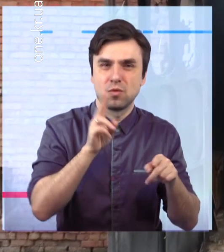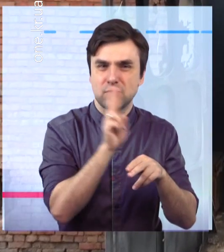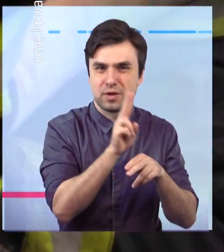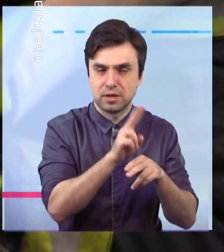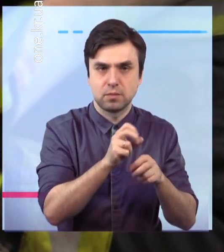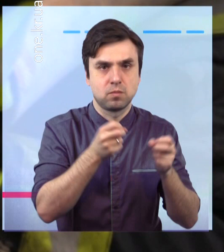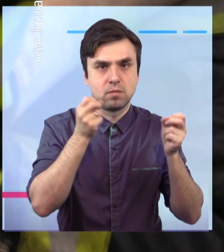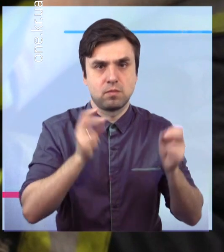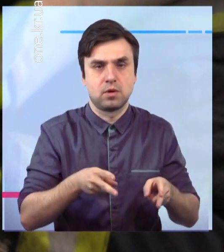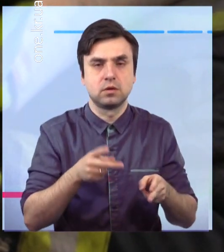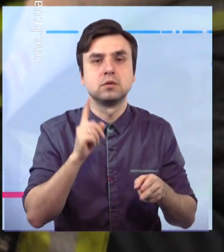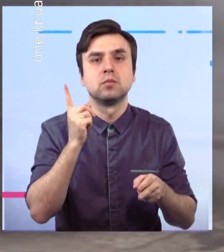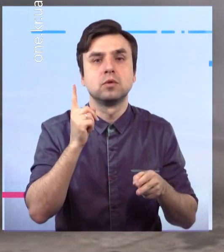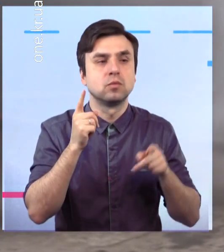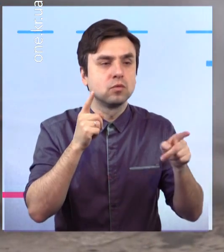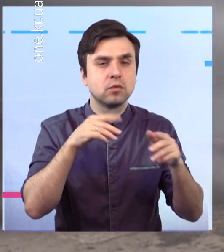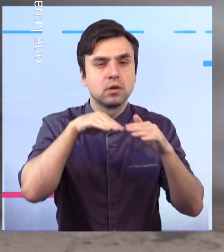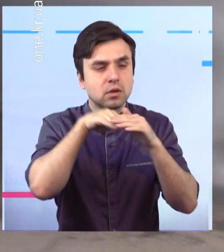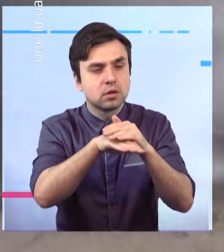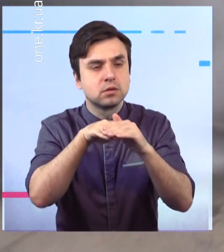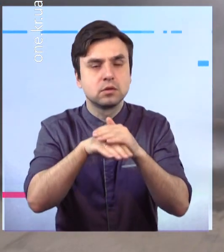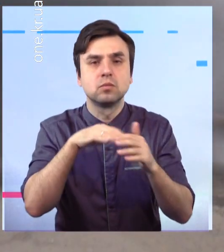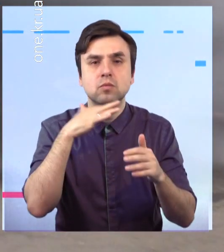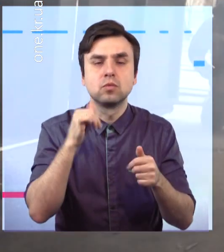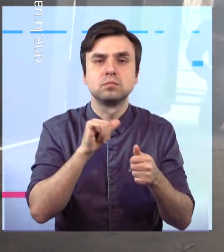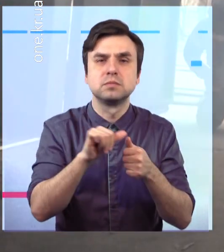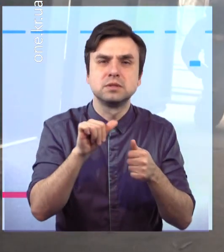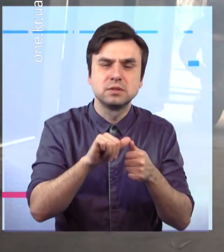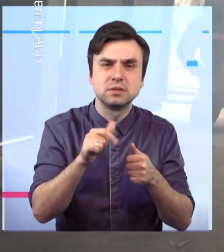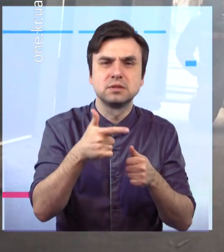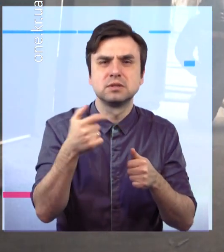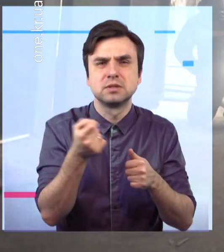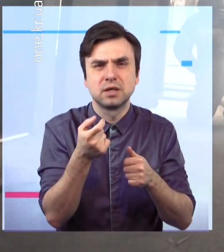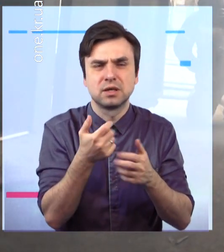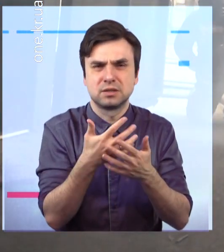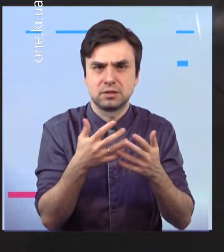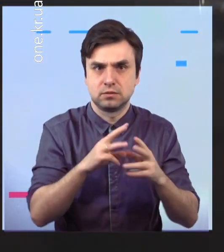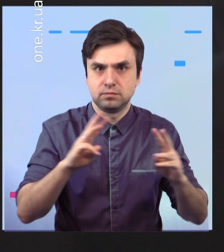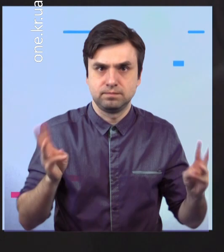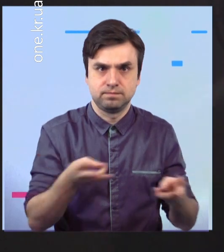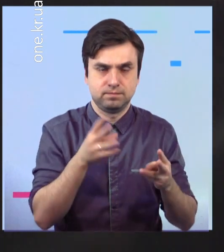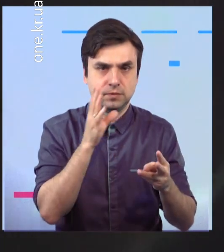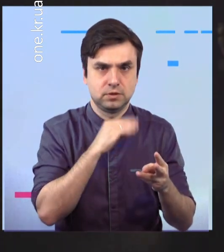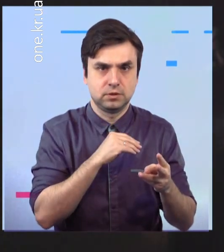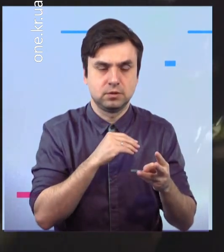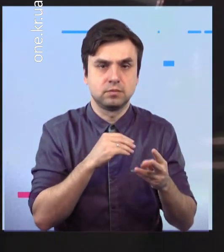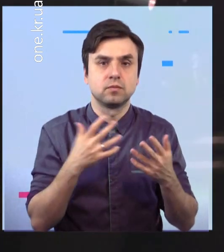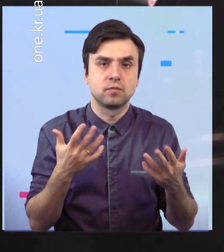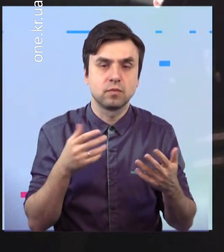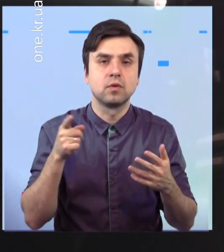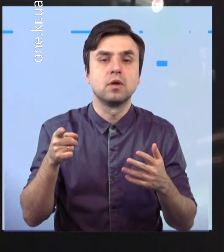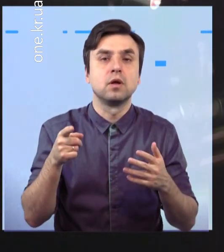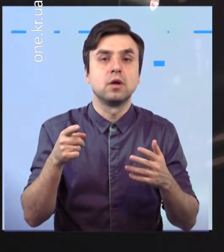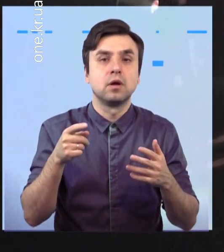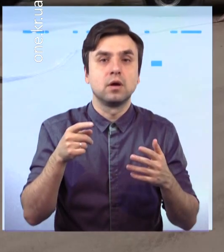що на їх території зберігається велика кількість горючих матеріалів. Тож, зважаючи на серйозність ситуації, за легендою, на цю пожежу приїхали одразу